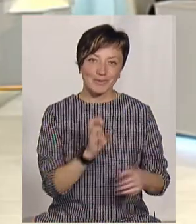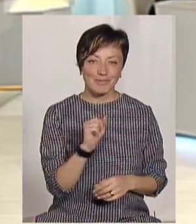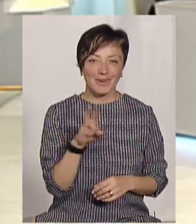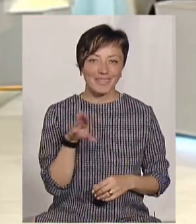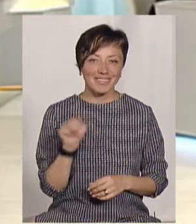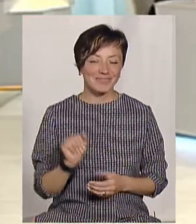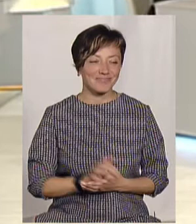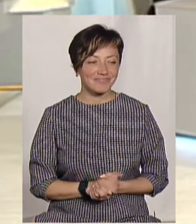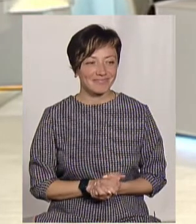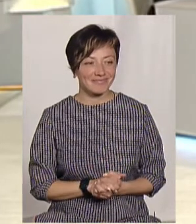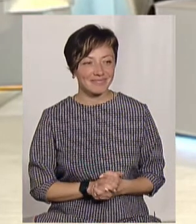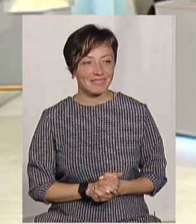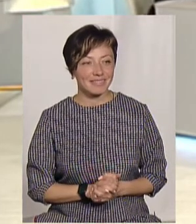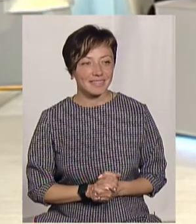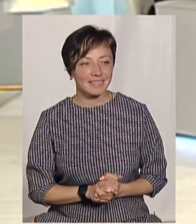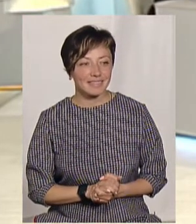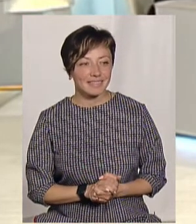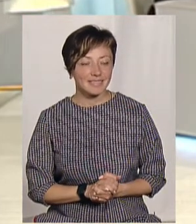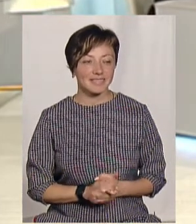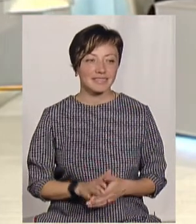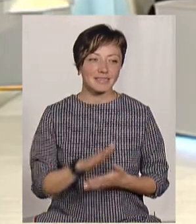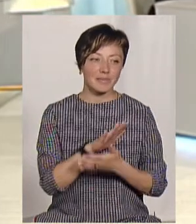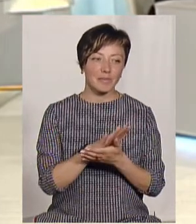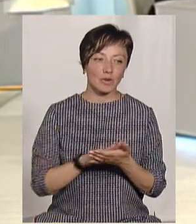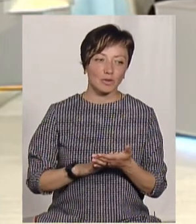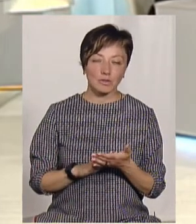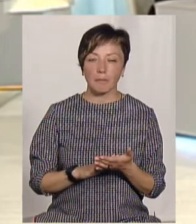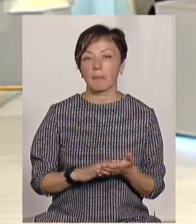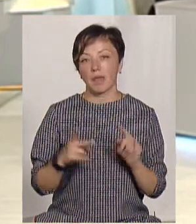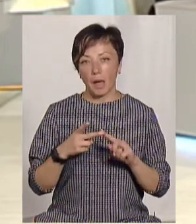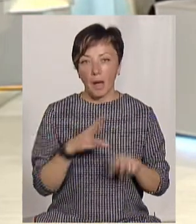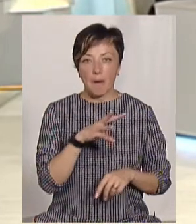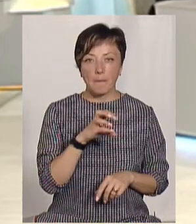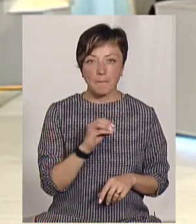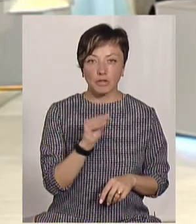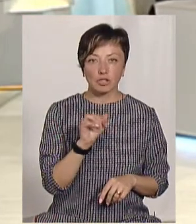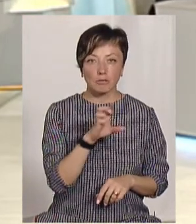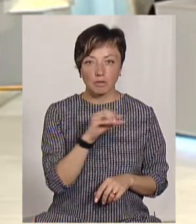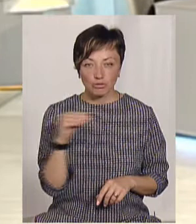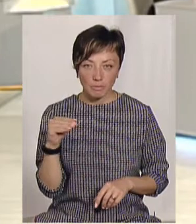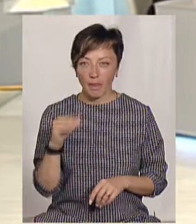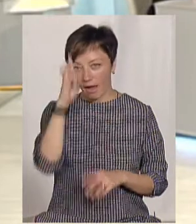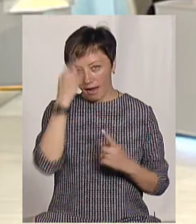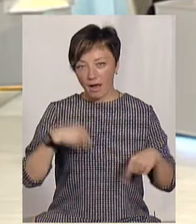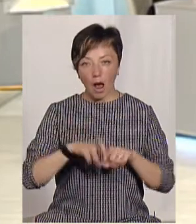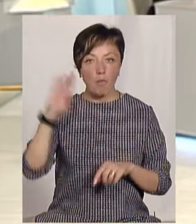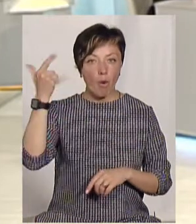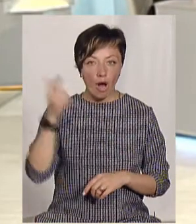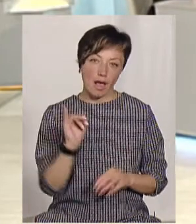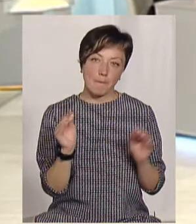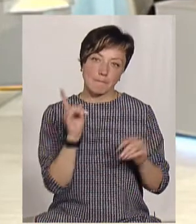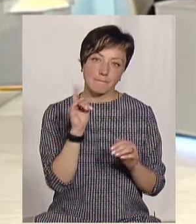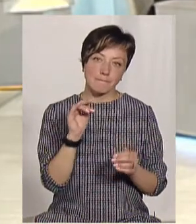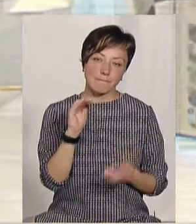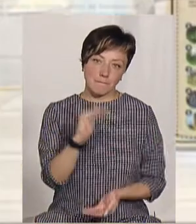Бакот. Так. Продовжимо. Меджибіж. Край Бога і Божка. У нас є